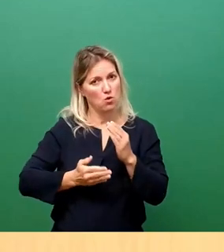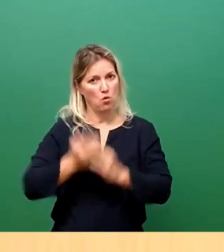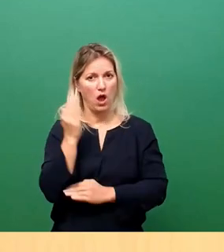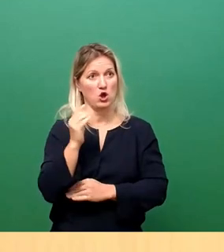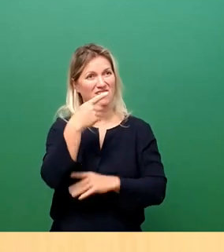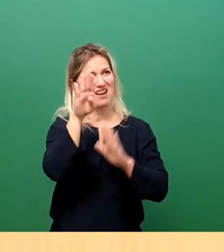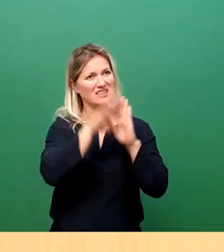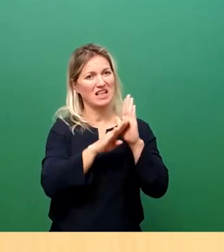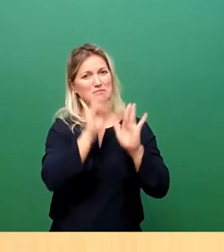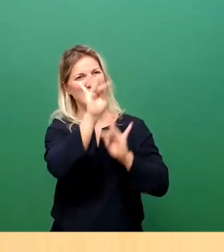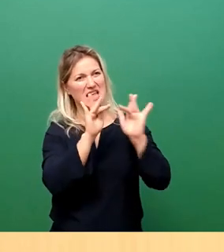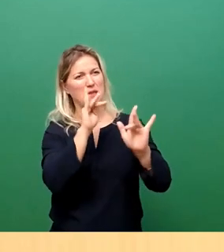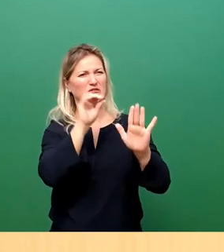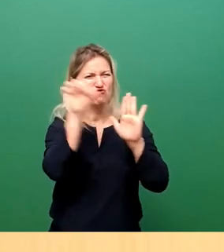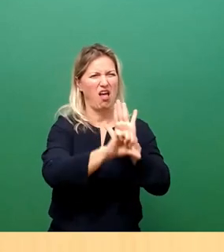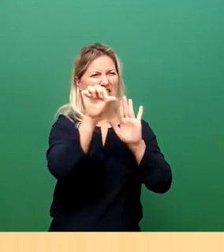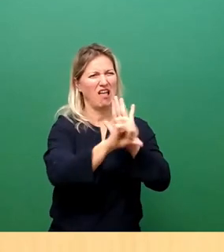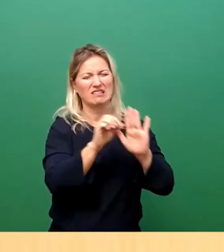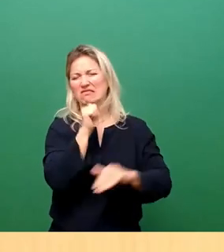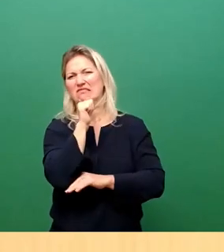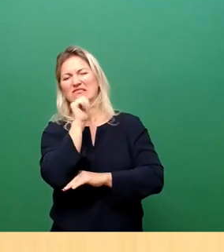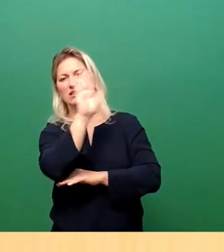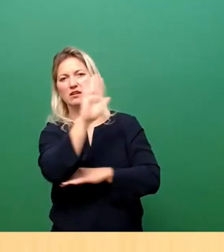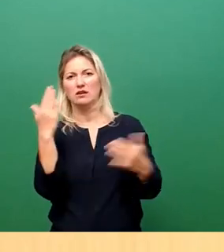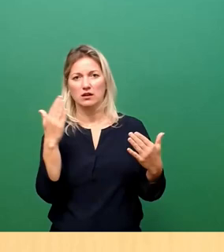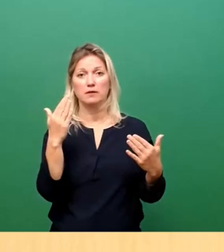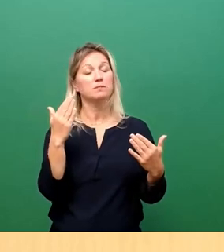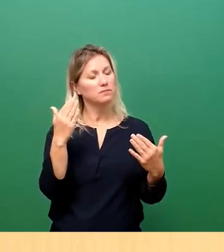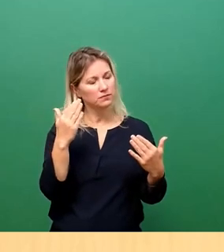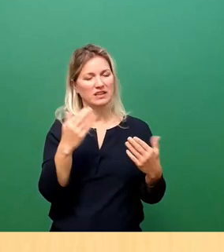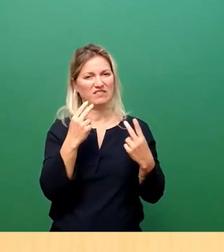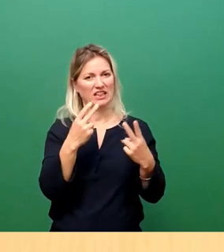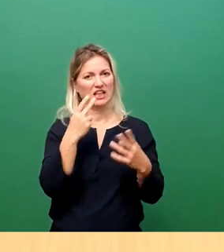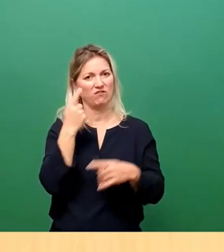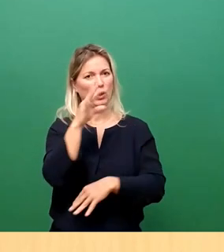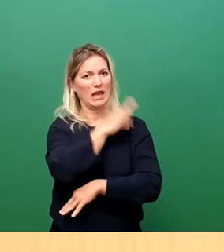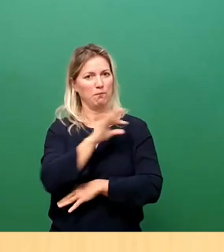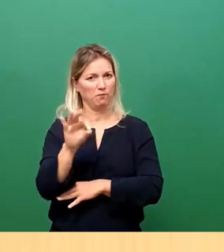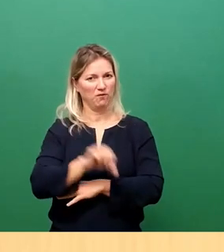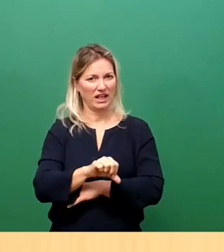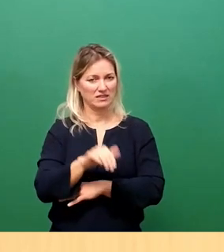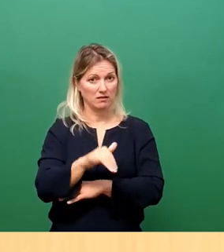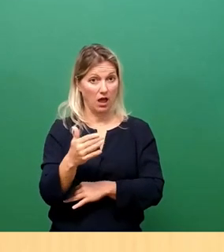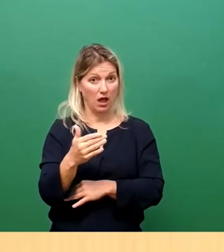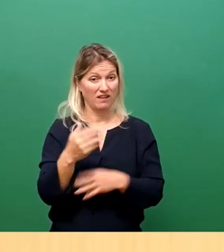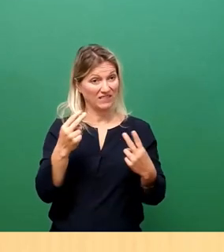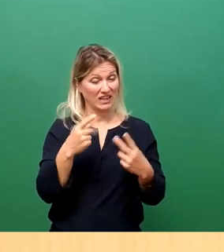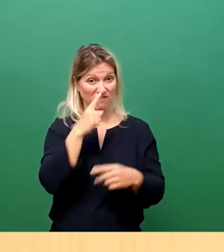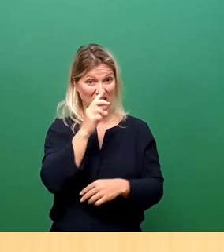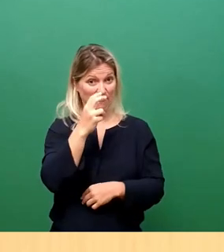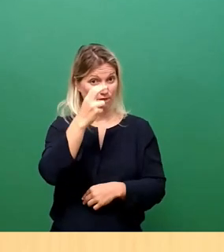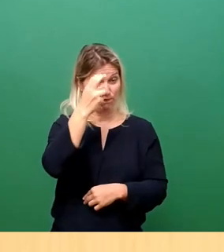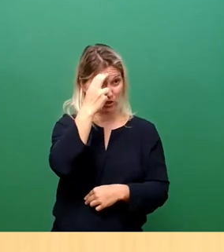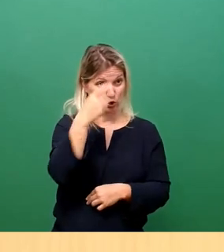schlecht zu machen. den 20a für die Impfpflicht gilt, wenn die Vernunft nicht zum Siege kommt,